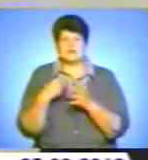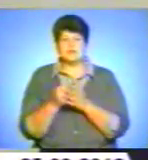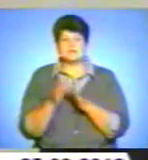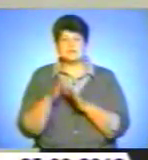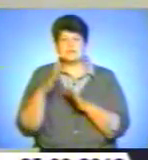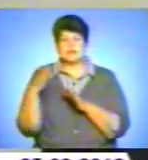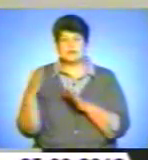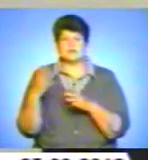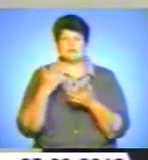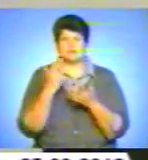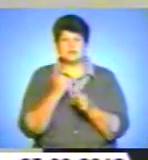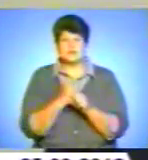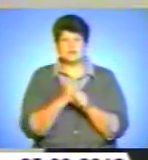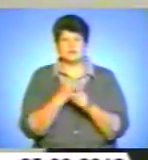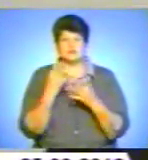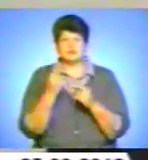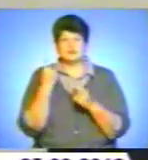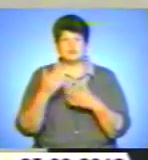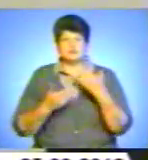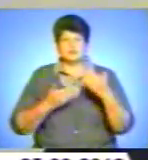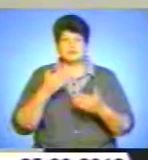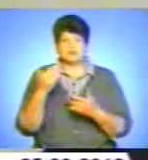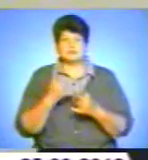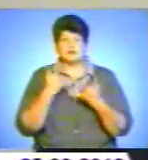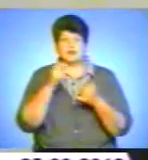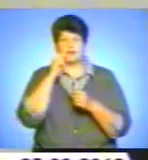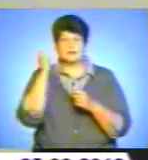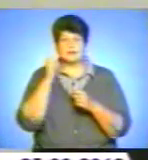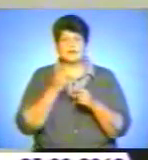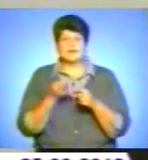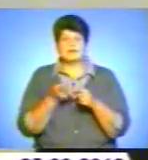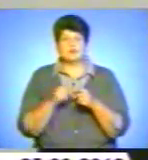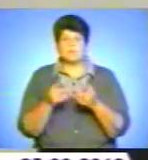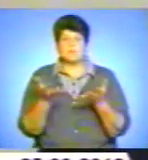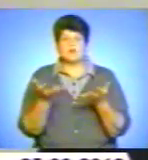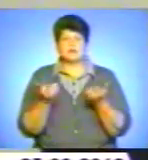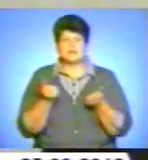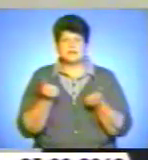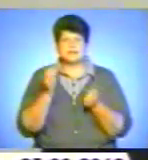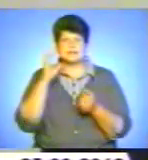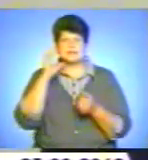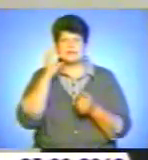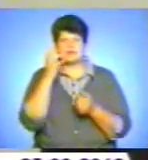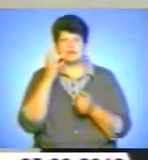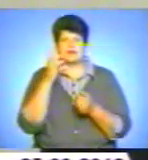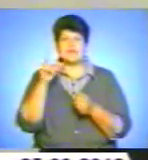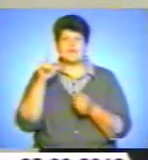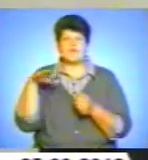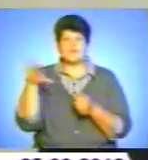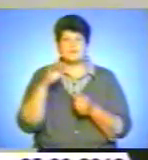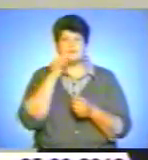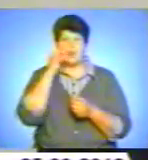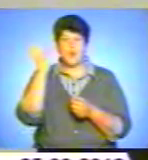робить дуже великий шаг для України, як для країни – це отримання серйозного європейського опиту,